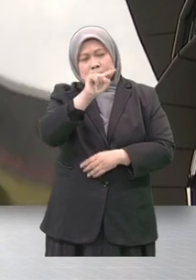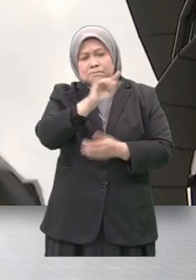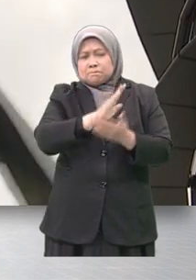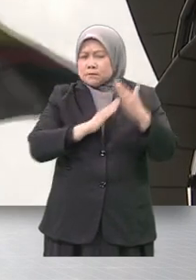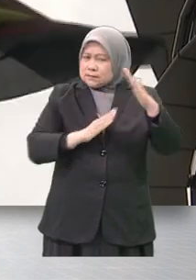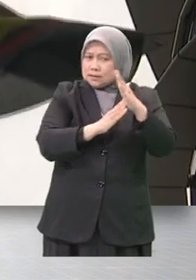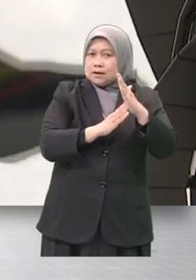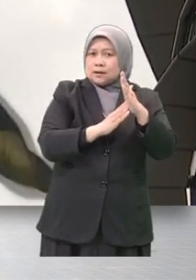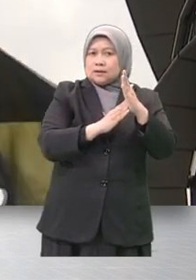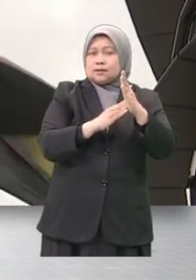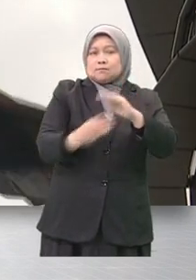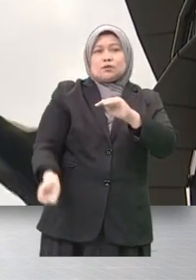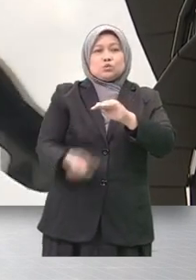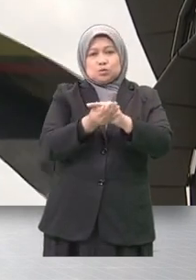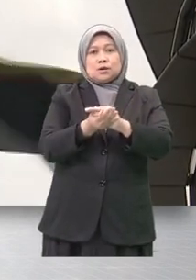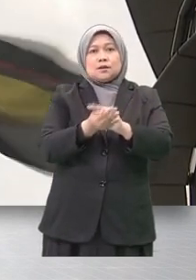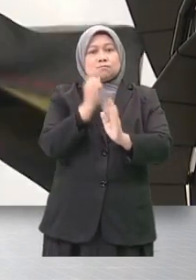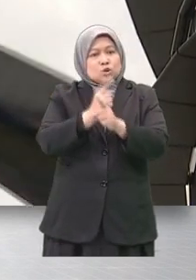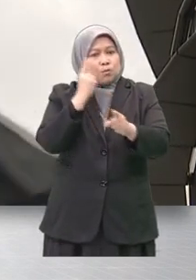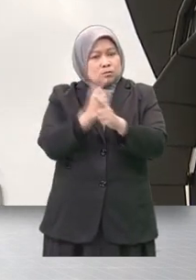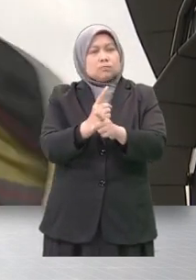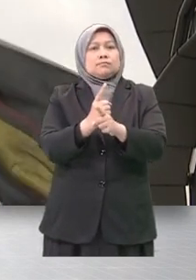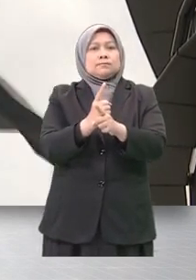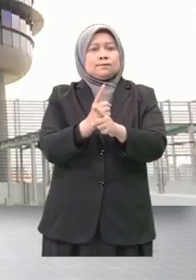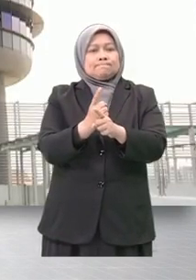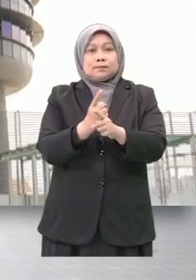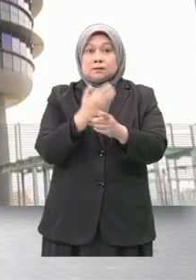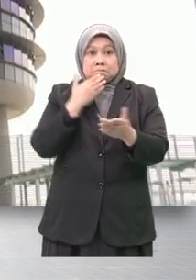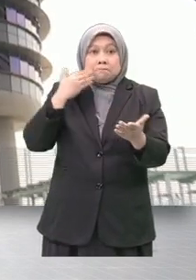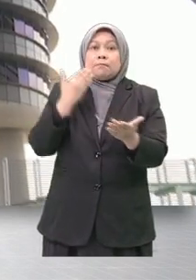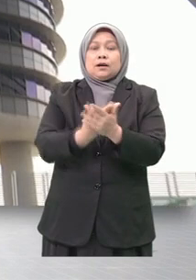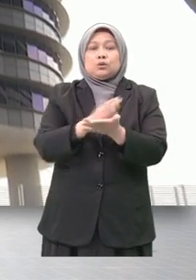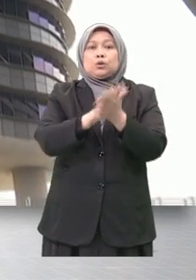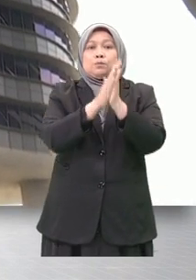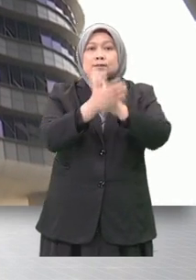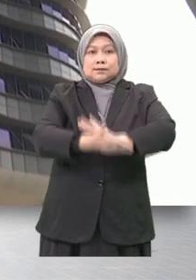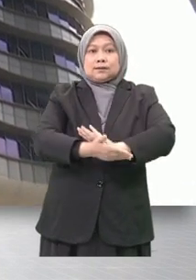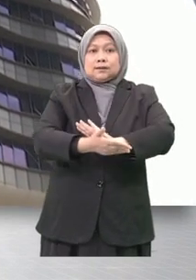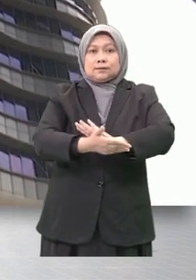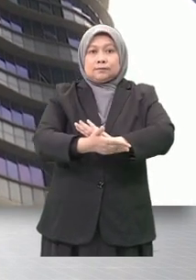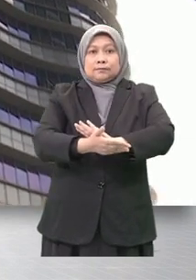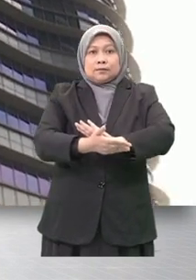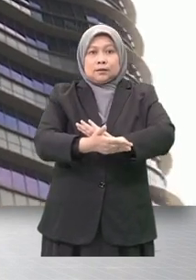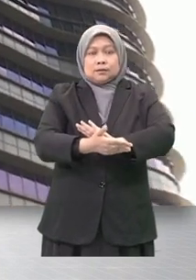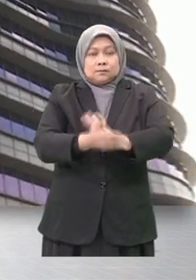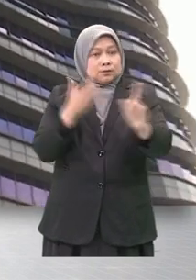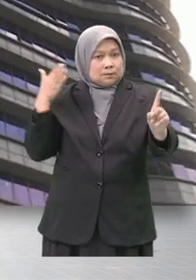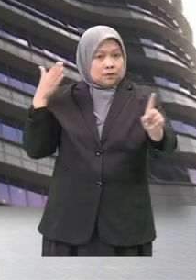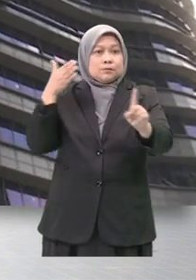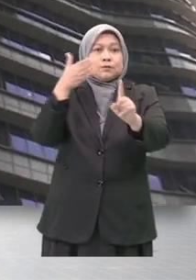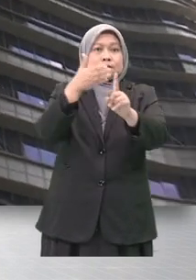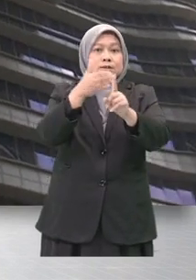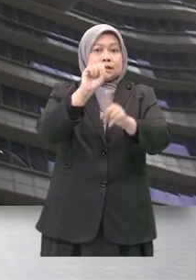secara maksimum dan berkesan di negara ini bagi menjadikan pencapaian visi